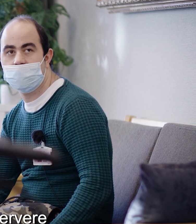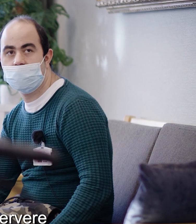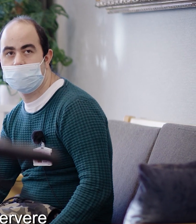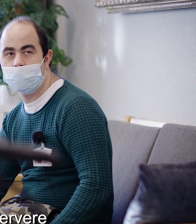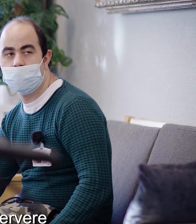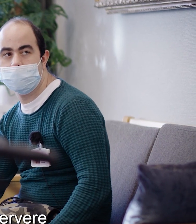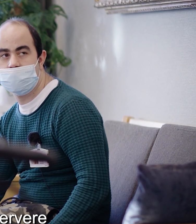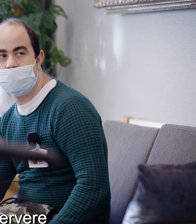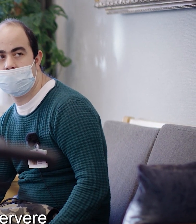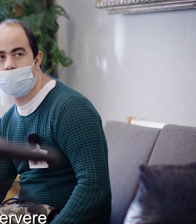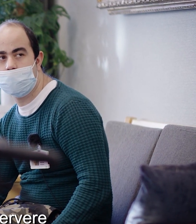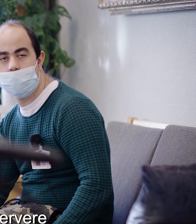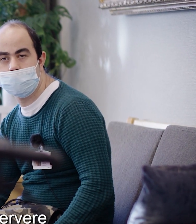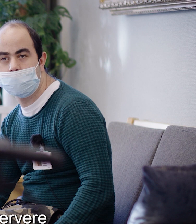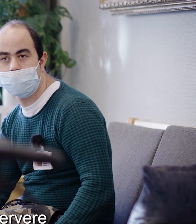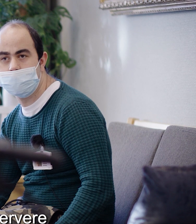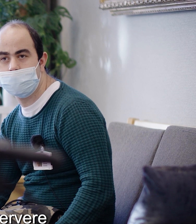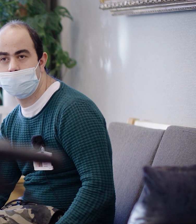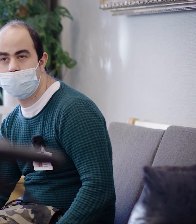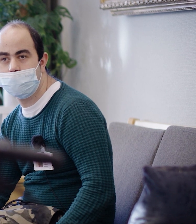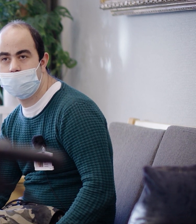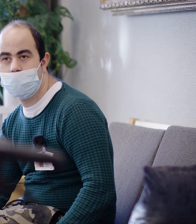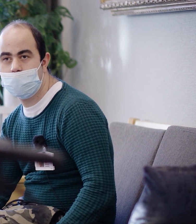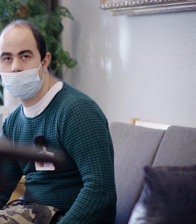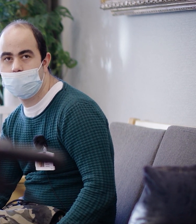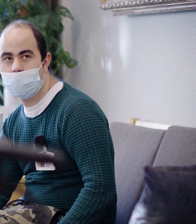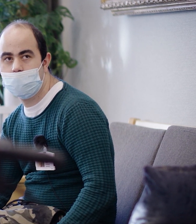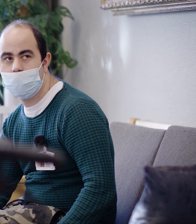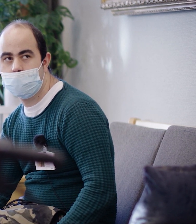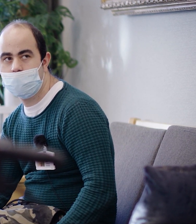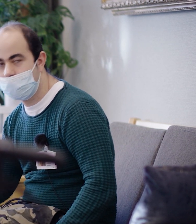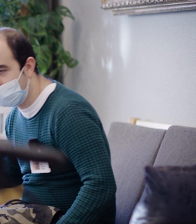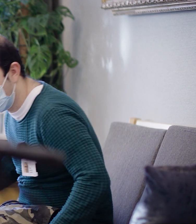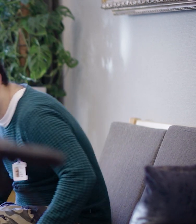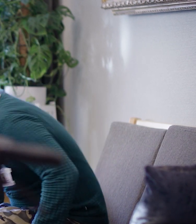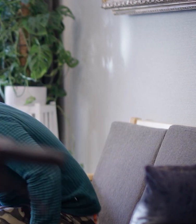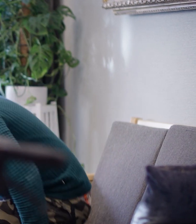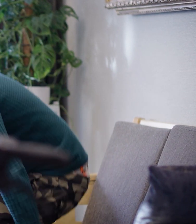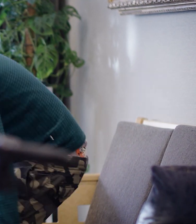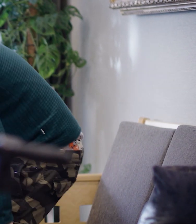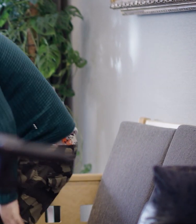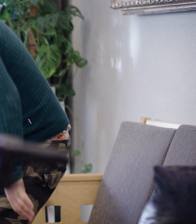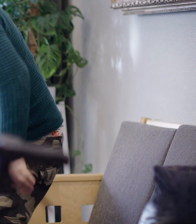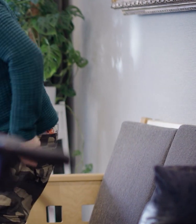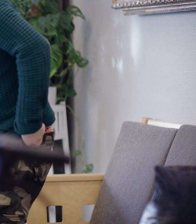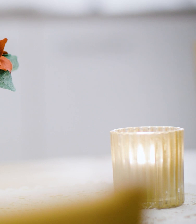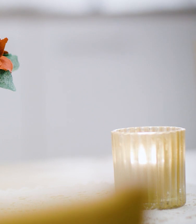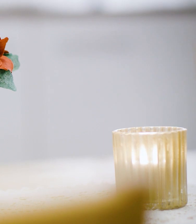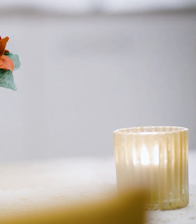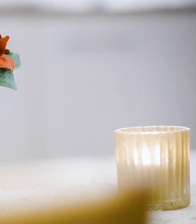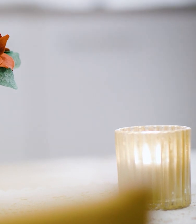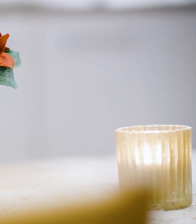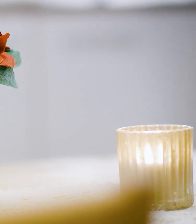Skal jeg hjelpe deg til å servere kake, Lars Magnus? Alle viser du ikke på det, tenker jeg her? Ja. kan du gjerne gjøre det. Hva skal jeg gjøre?